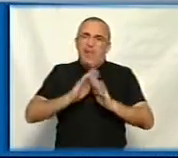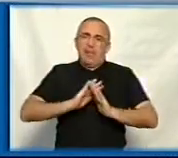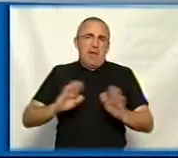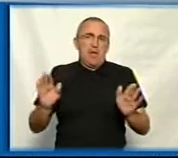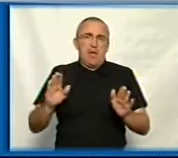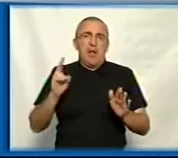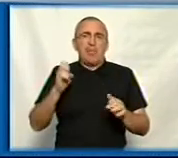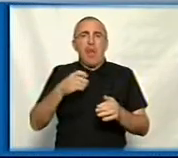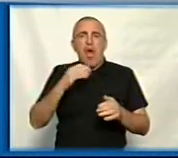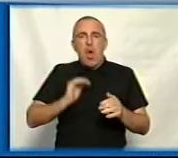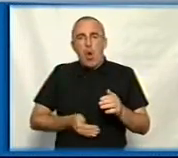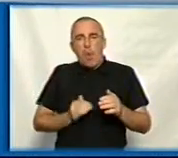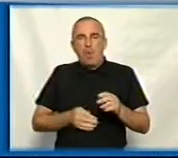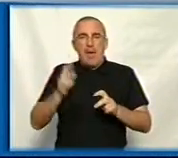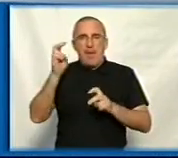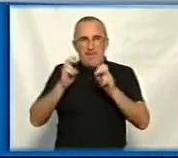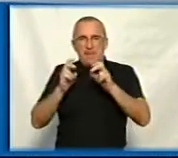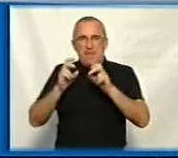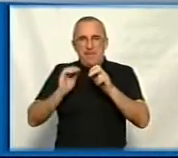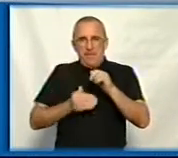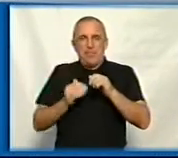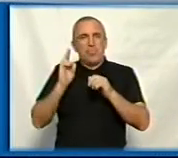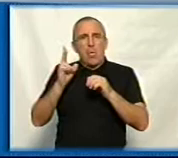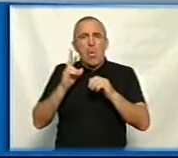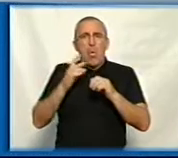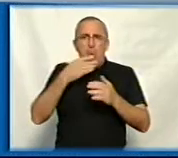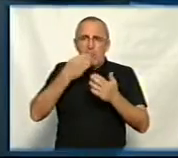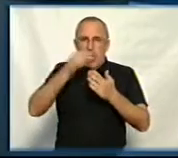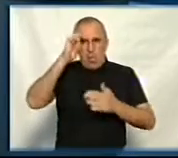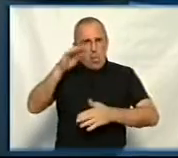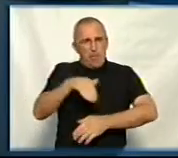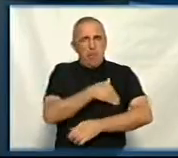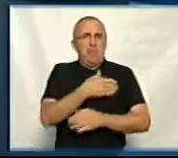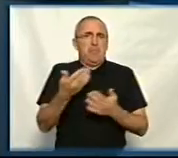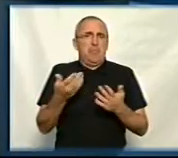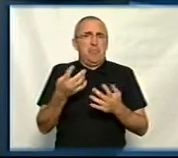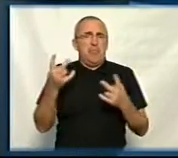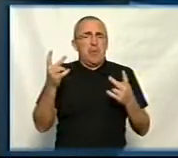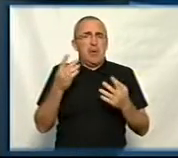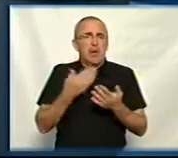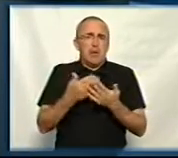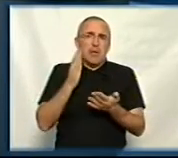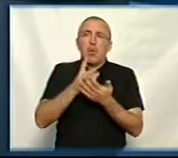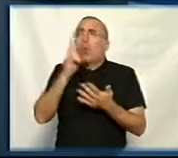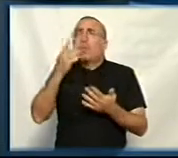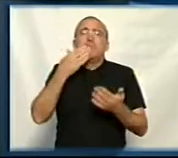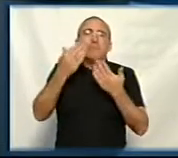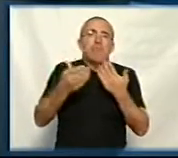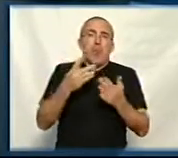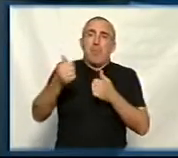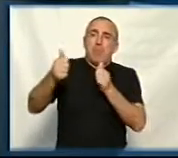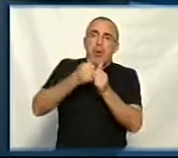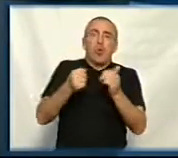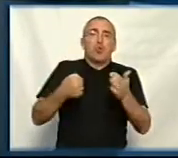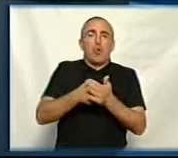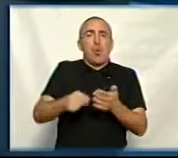комунальні підприємства, а залишити виключно комунальним підприємством. Поясню, чому. Тому що, ну, начебто, є з кого спитати, і вони ближче до